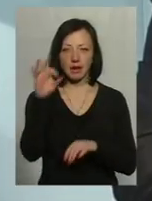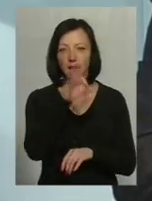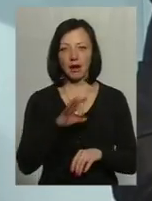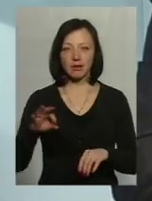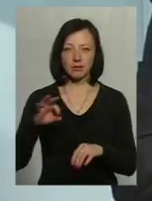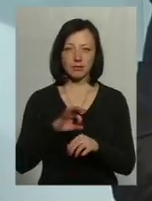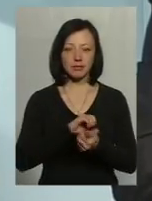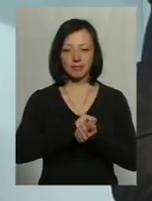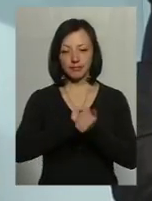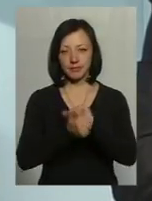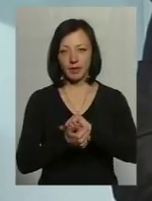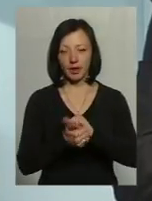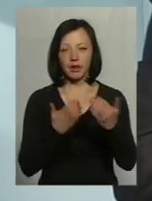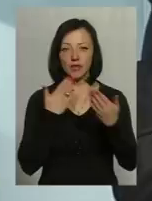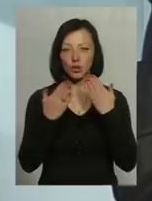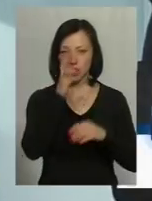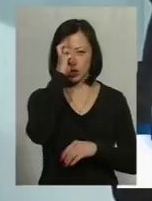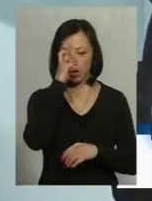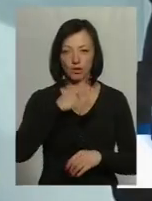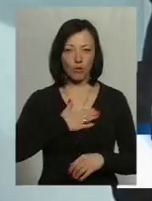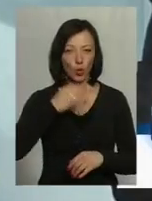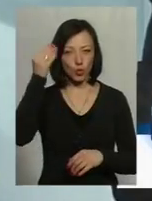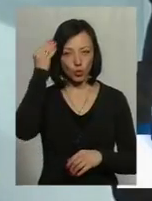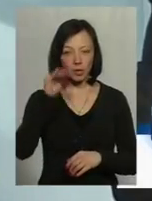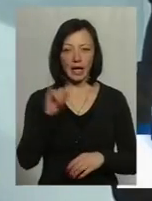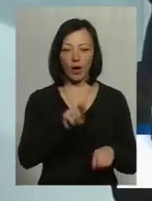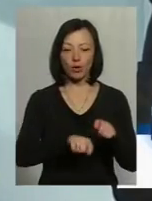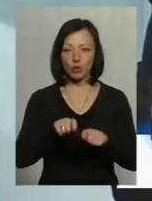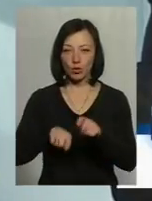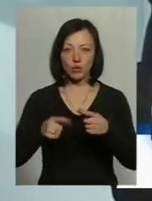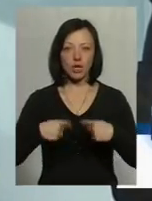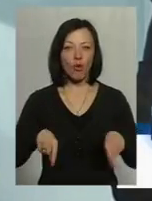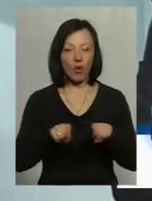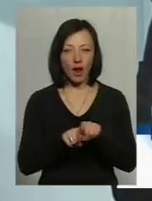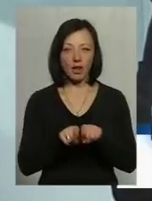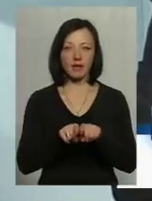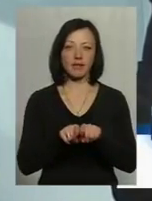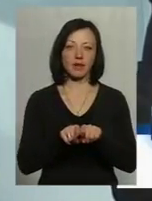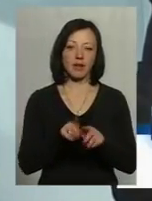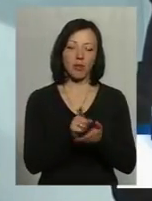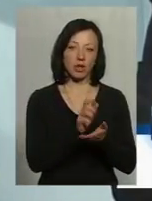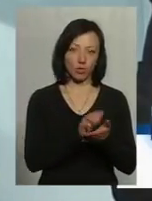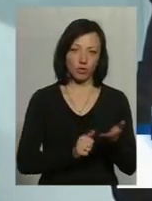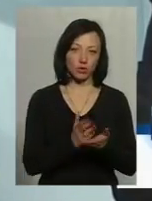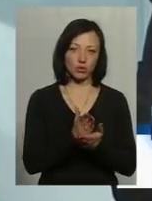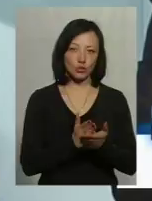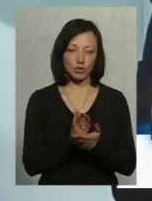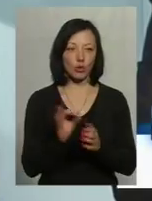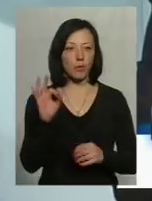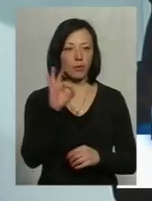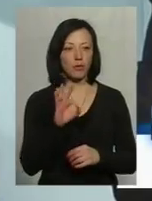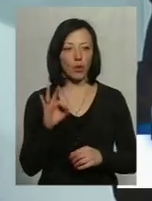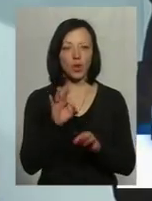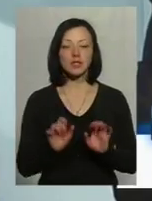перепрофілювалося підношення держави, на мою думку, так, і контролюючих органів, я маю на увазі фіскальні служби, щодо